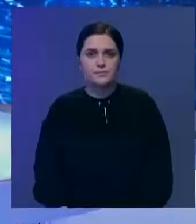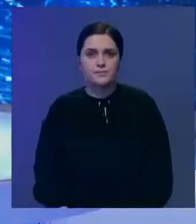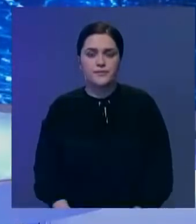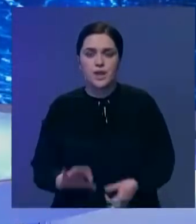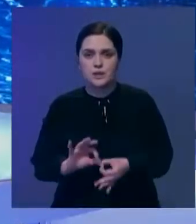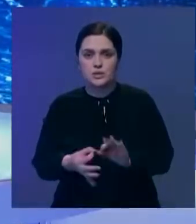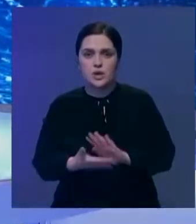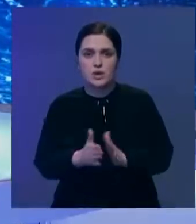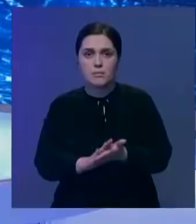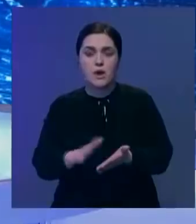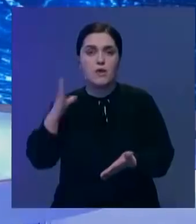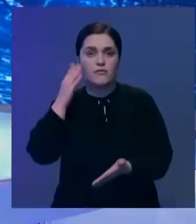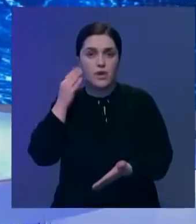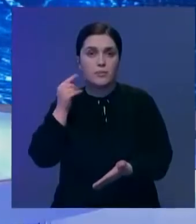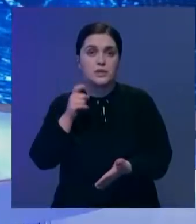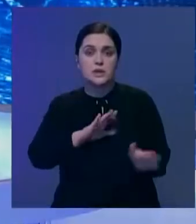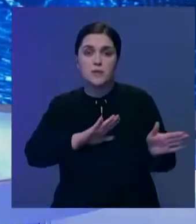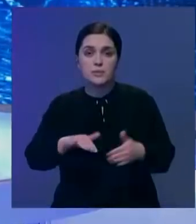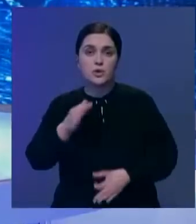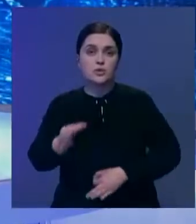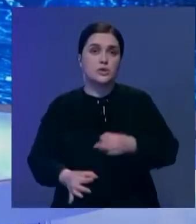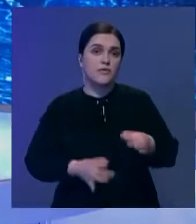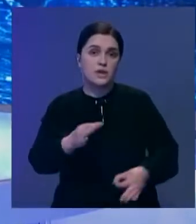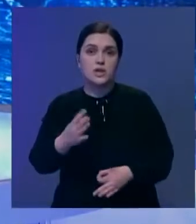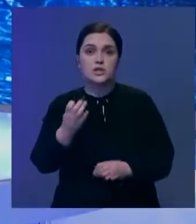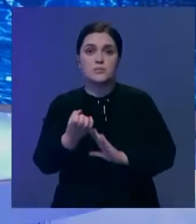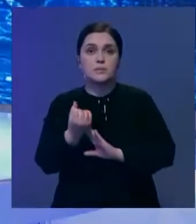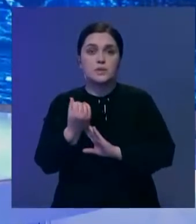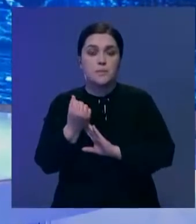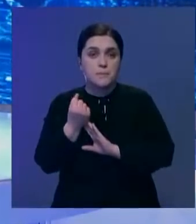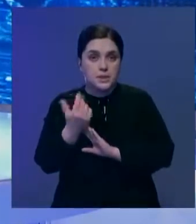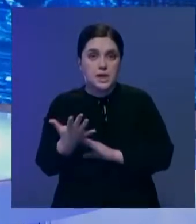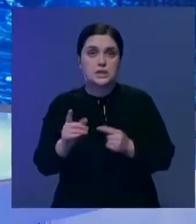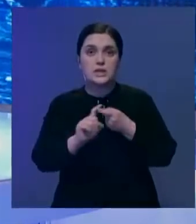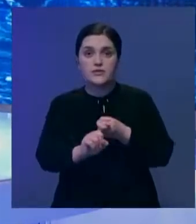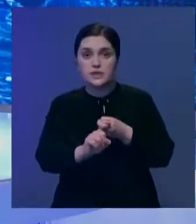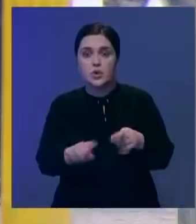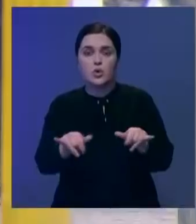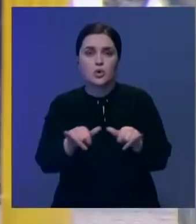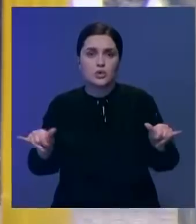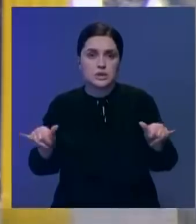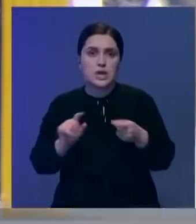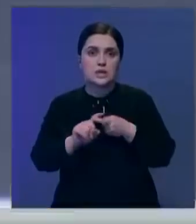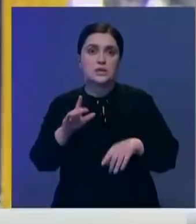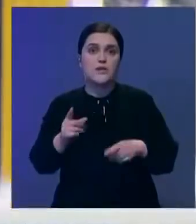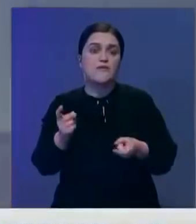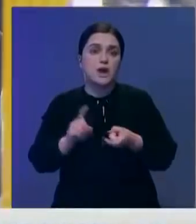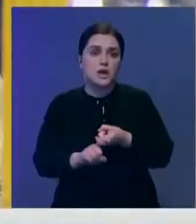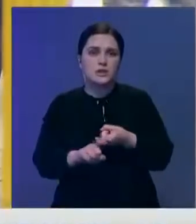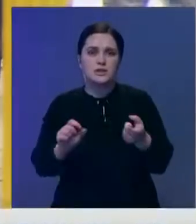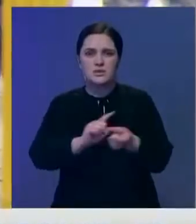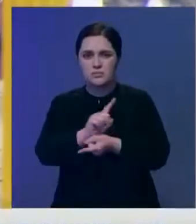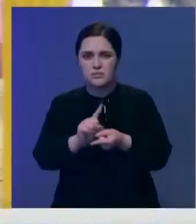Сложная эпидситуация в Алматы. За сутки там выявили 415 инфицированных. Рост числа заражений специалисты